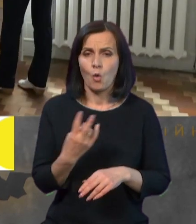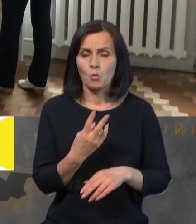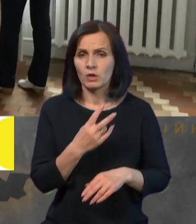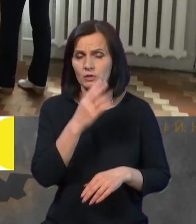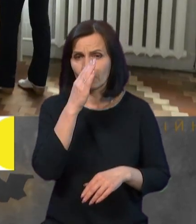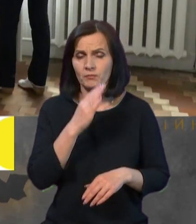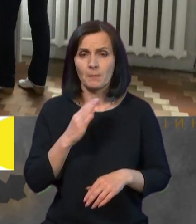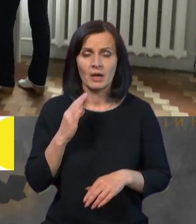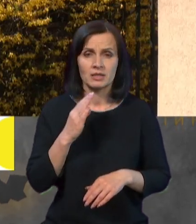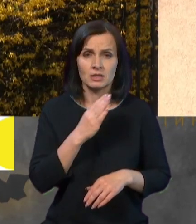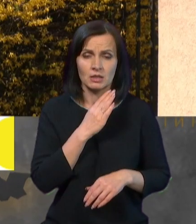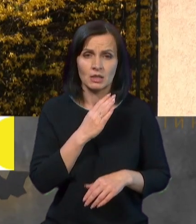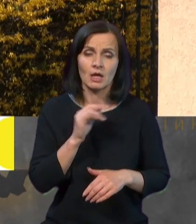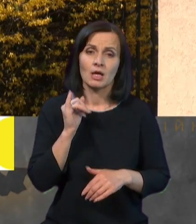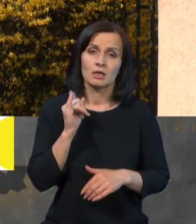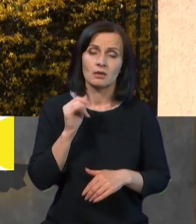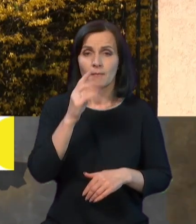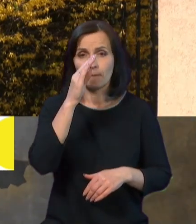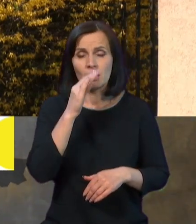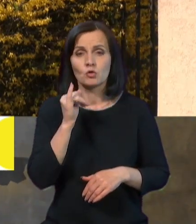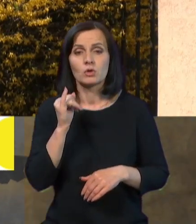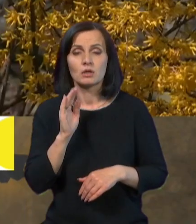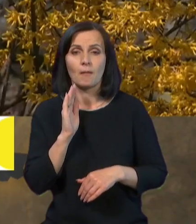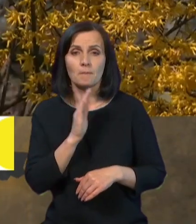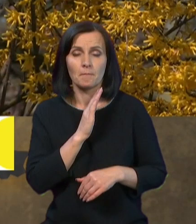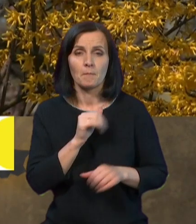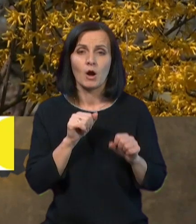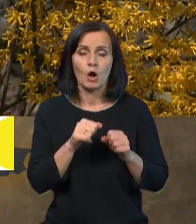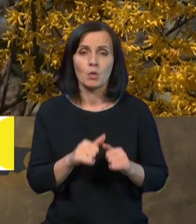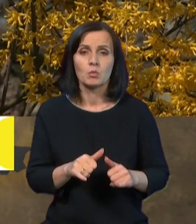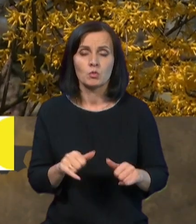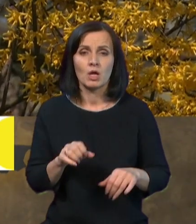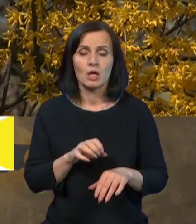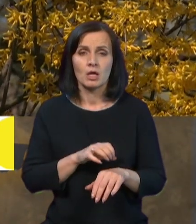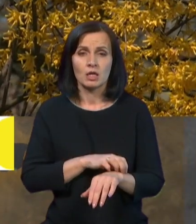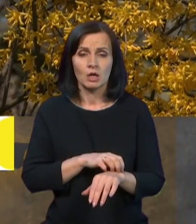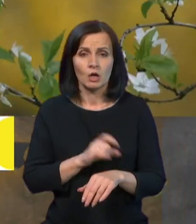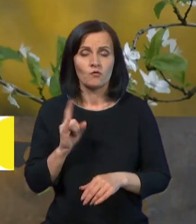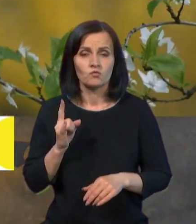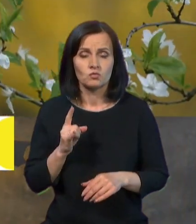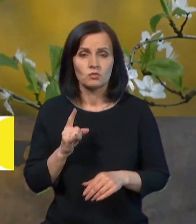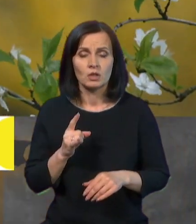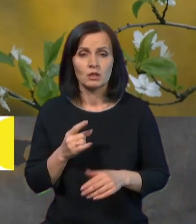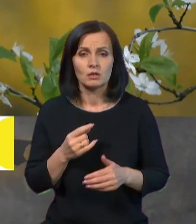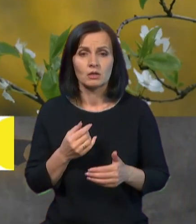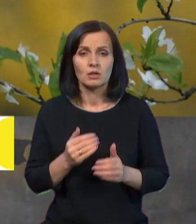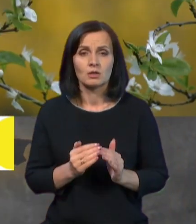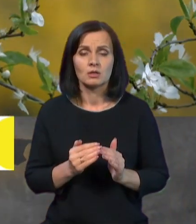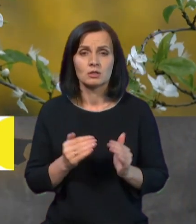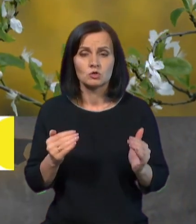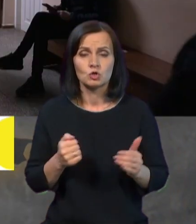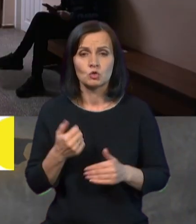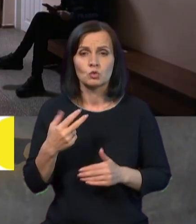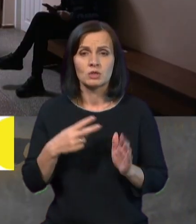батьки, батько й мати, то можливість розвитку алергії в дитини буде вже зростати до